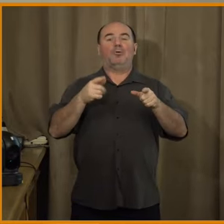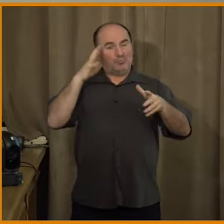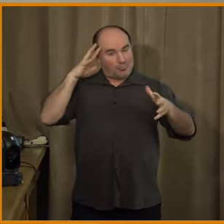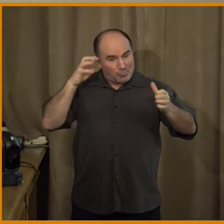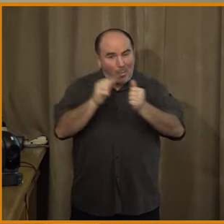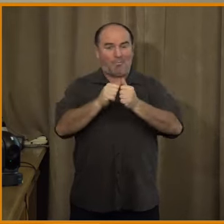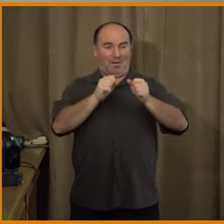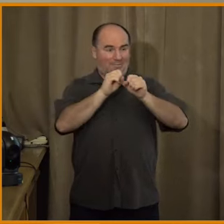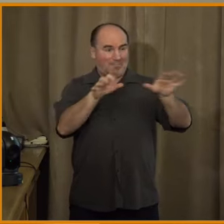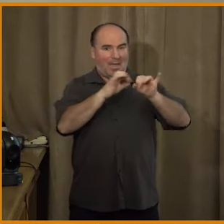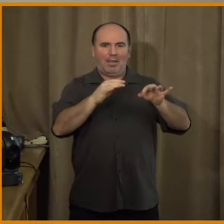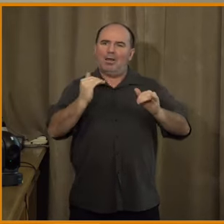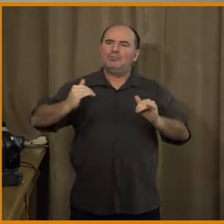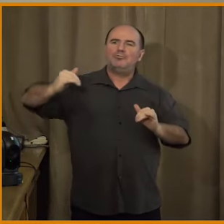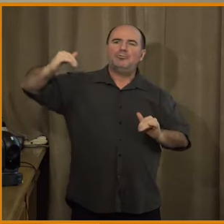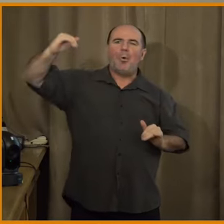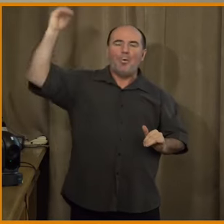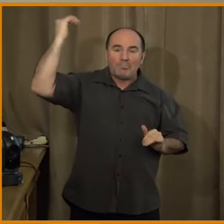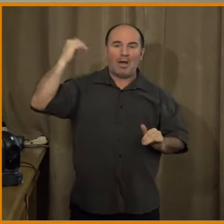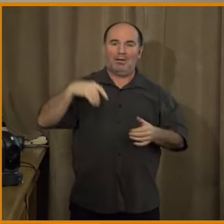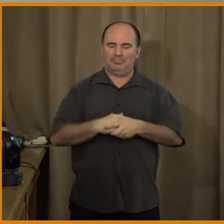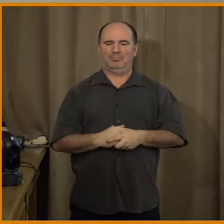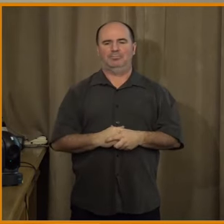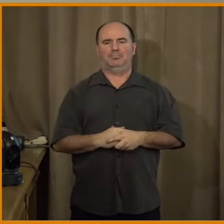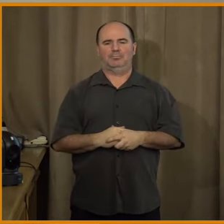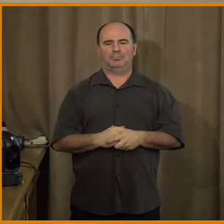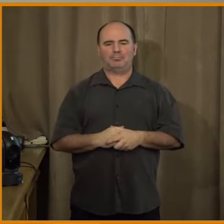faktoidů. Ta druhá věc, proč já bych opět